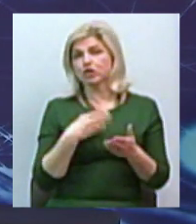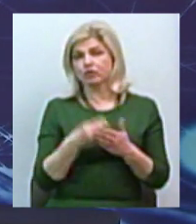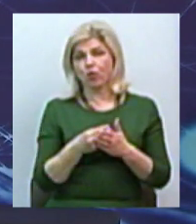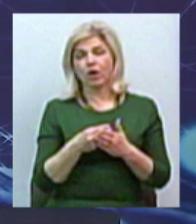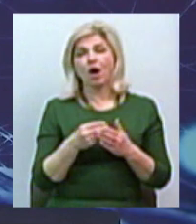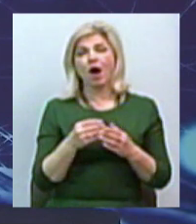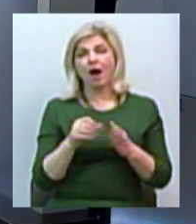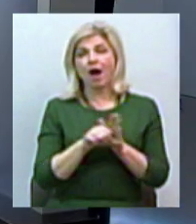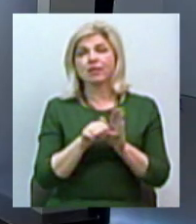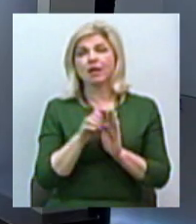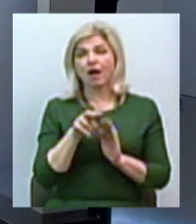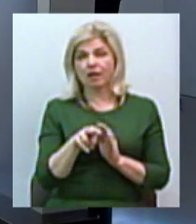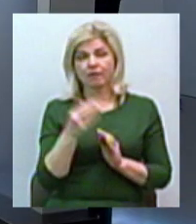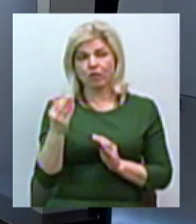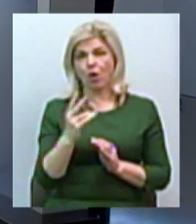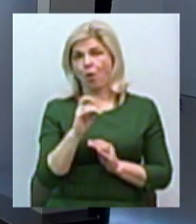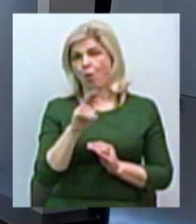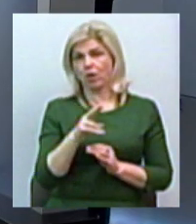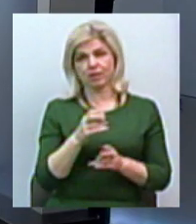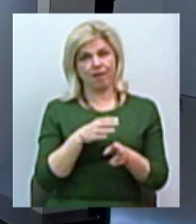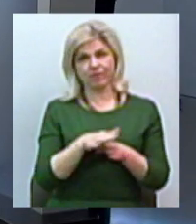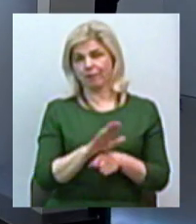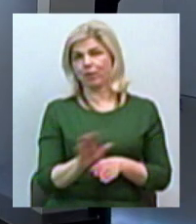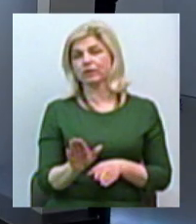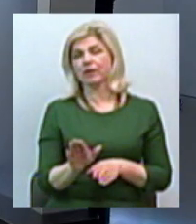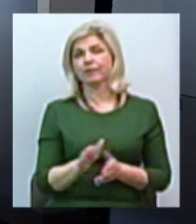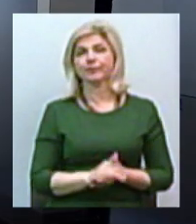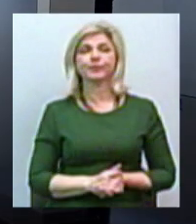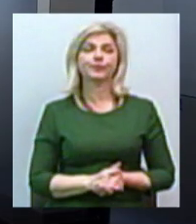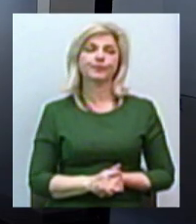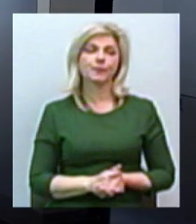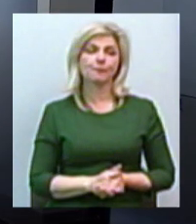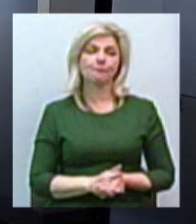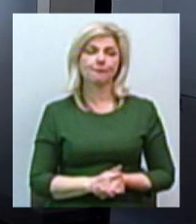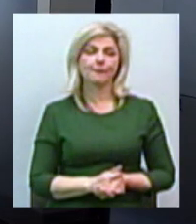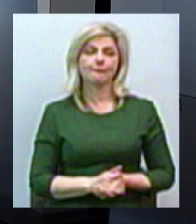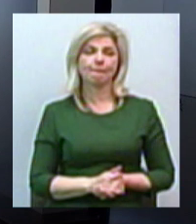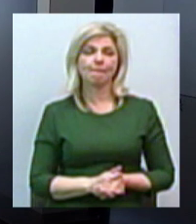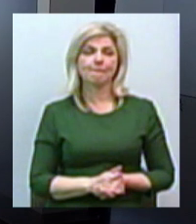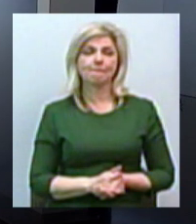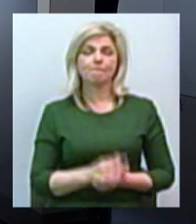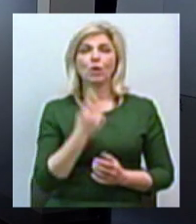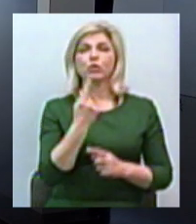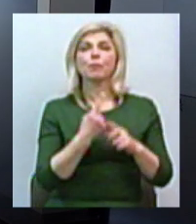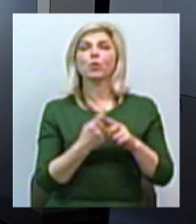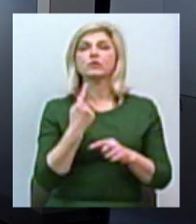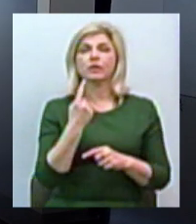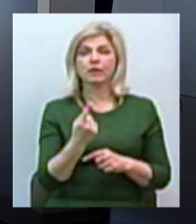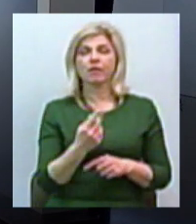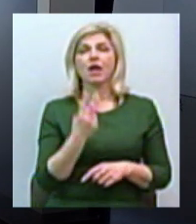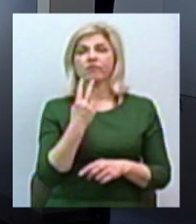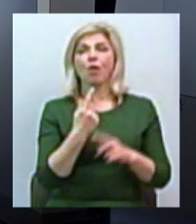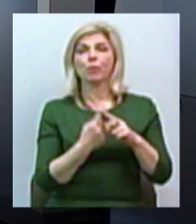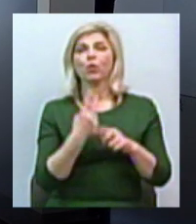от який йде, вони його не кодували. Вони закодували 1 плюс 1, інформаційно-розважальний, вони закодували 2 плюс